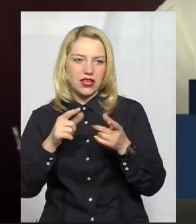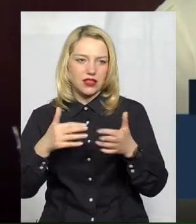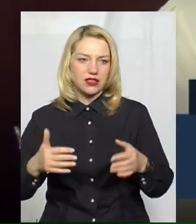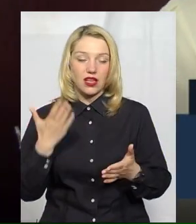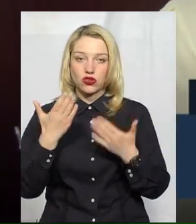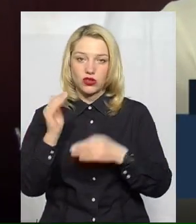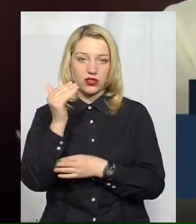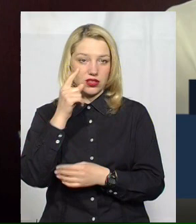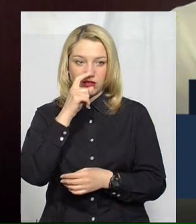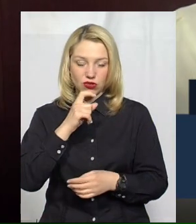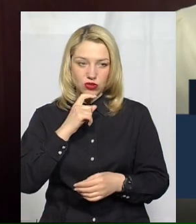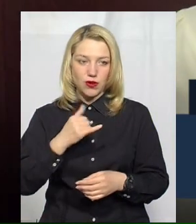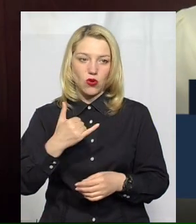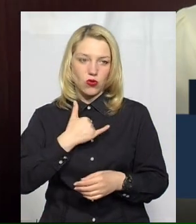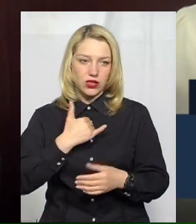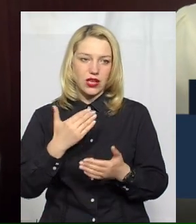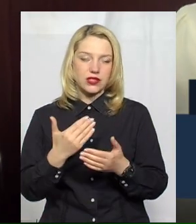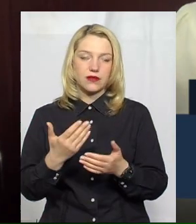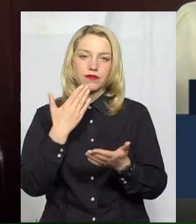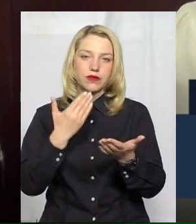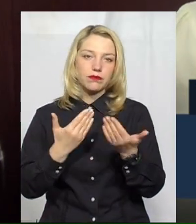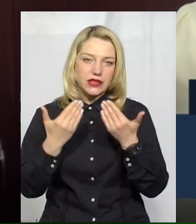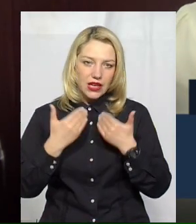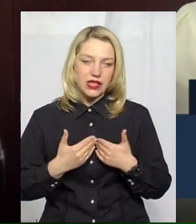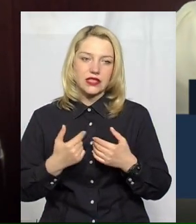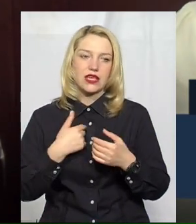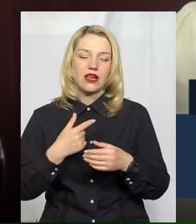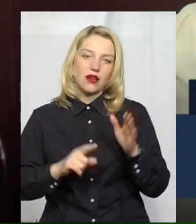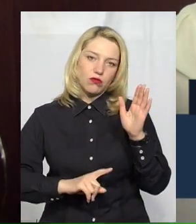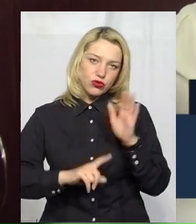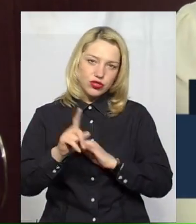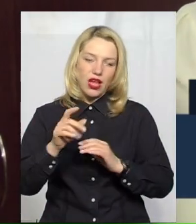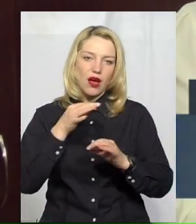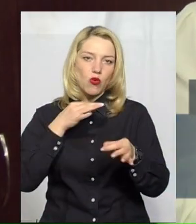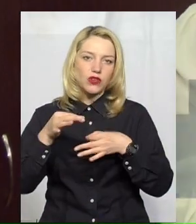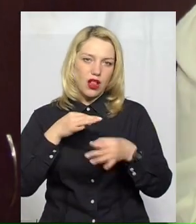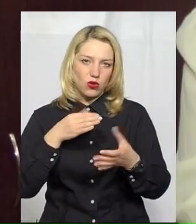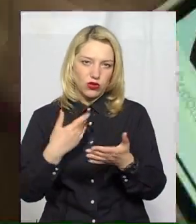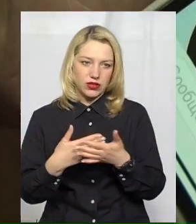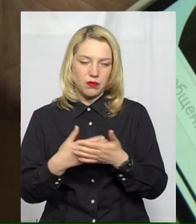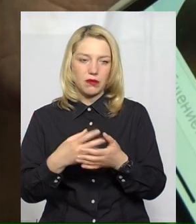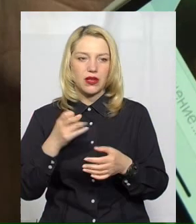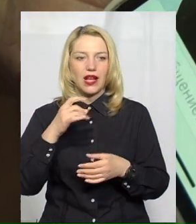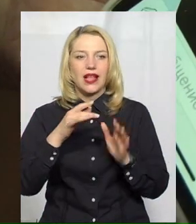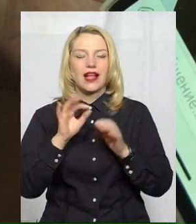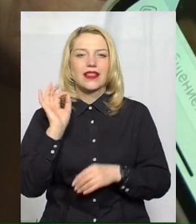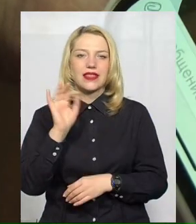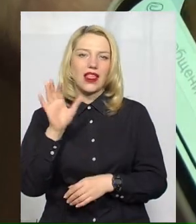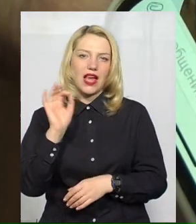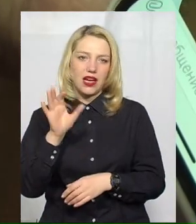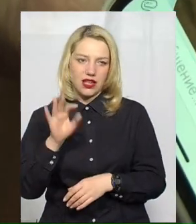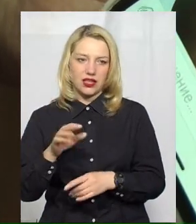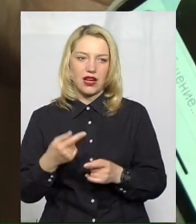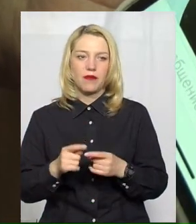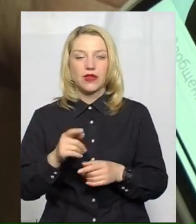щось не розуміє, вона особисто до мене звертається, і тоді ми з ними починаємо діалог, наприклад, з засобом телеграм. Він звертається до